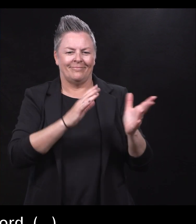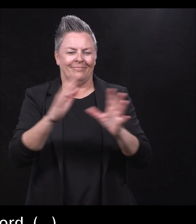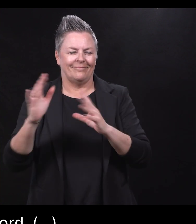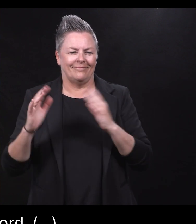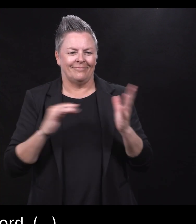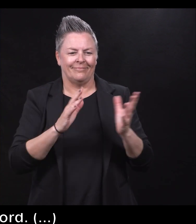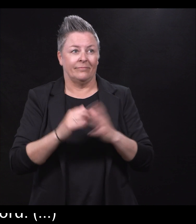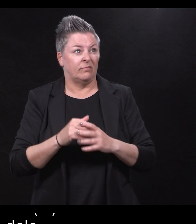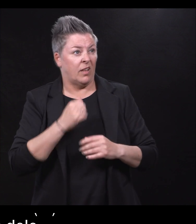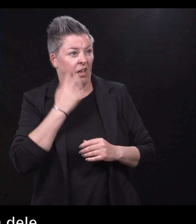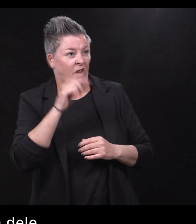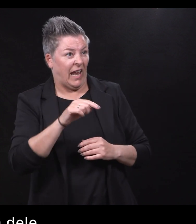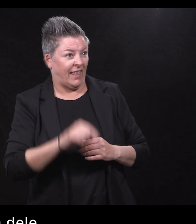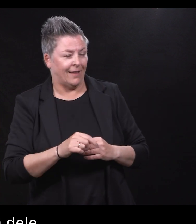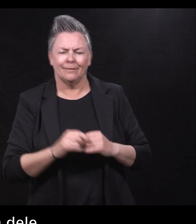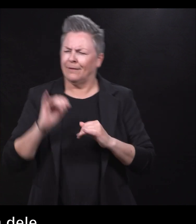Takk skal du ha.